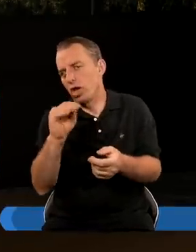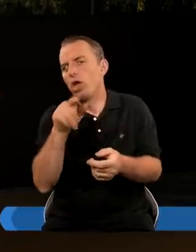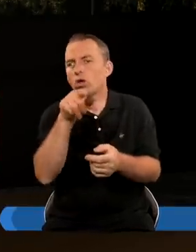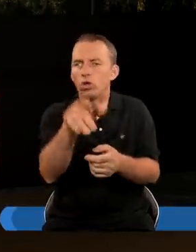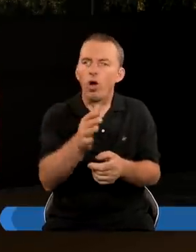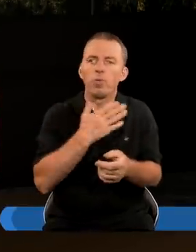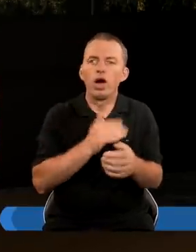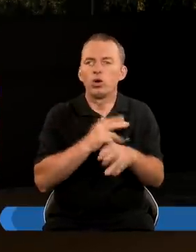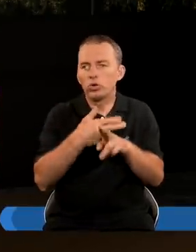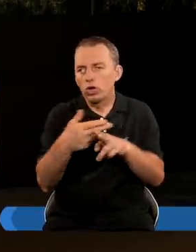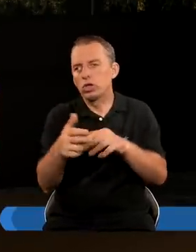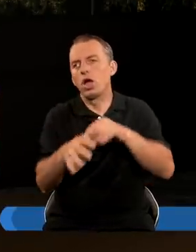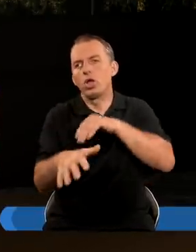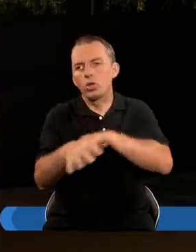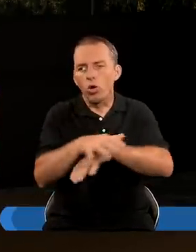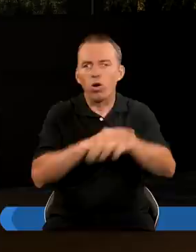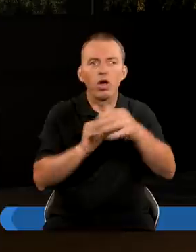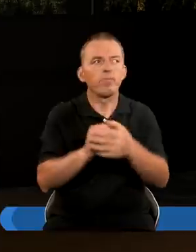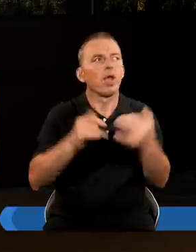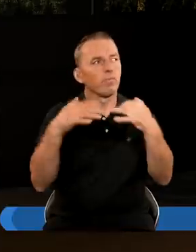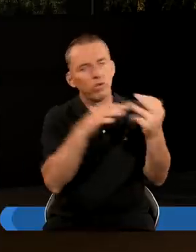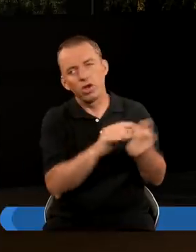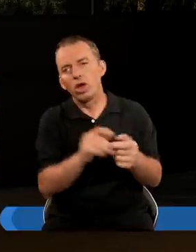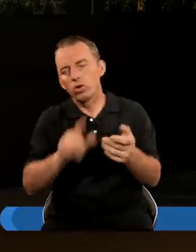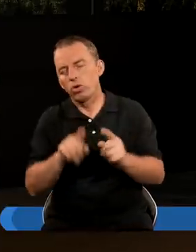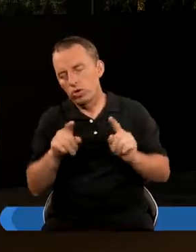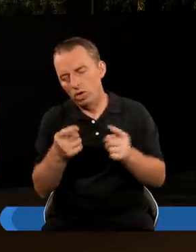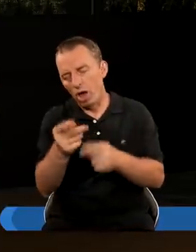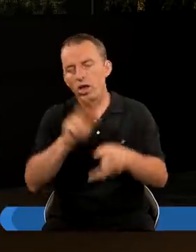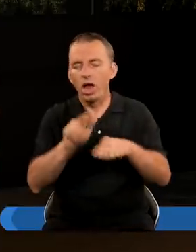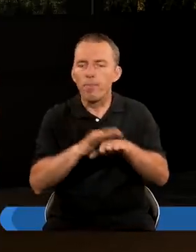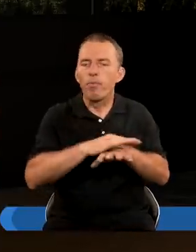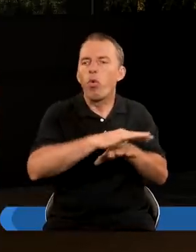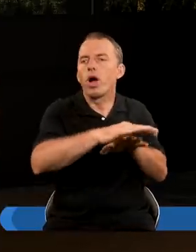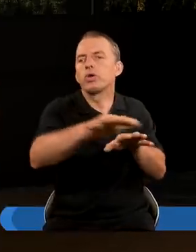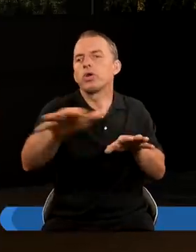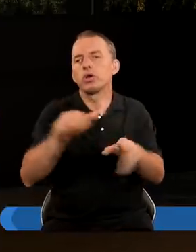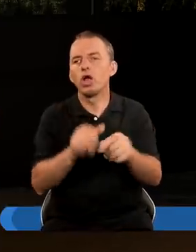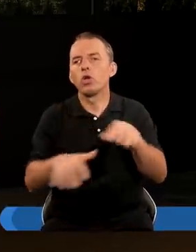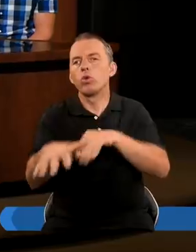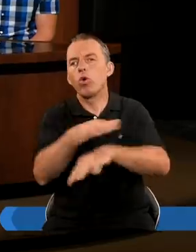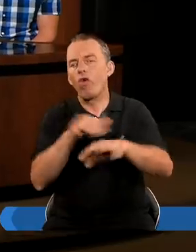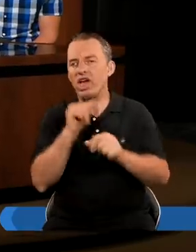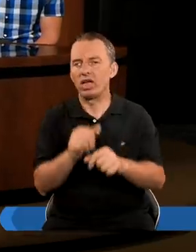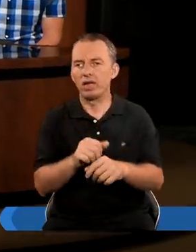ma wydźwięk Czysto duchowy Bitwa tutaj się rozgrywa Na tej płaszczyźnie duchowej